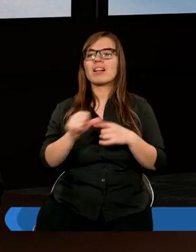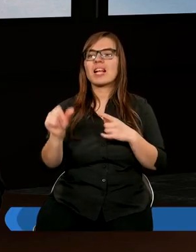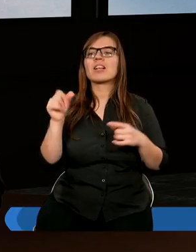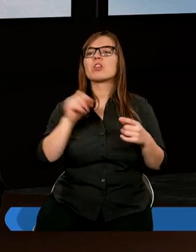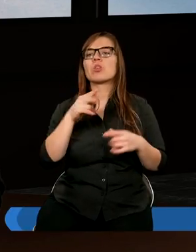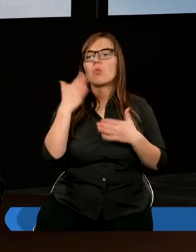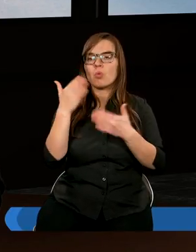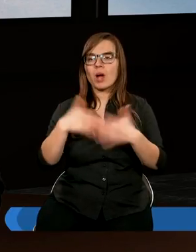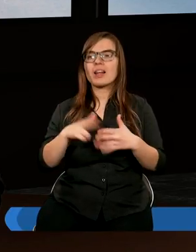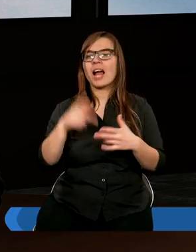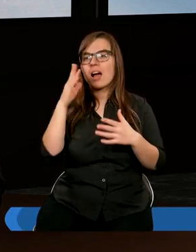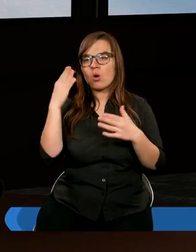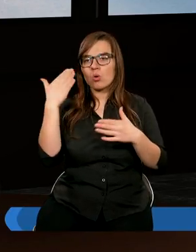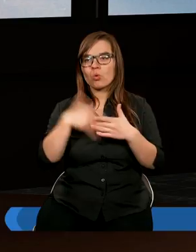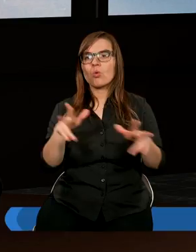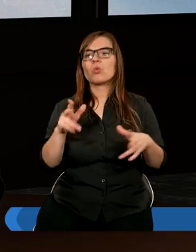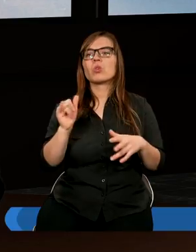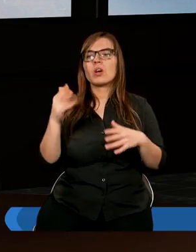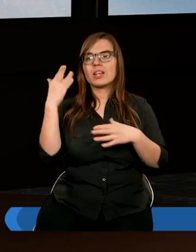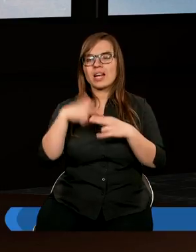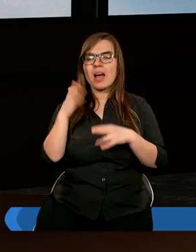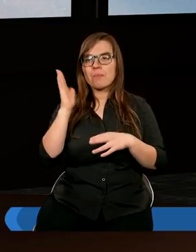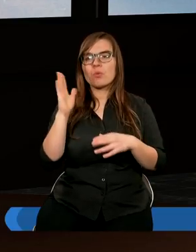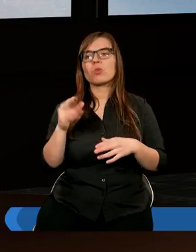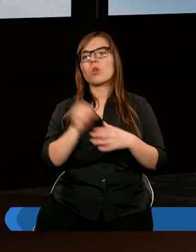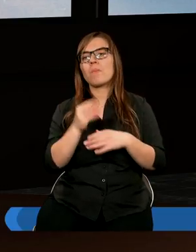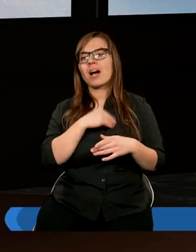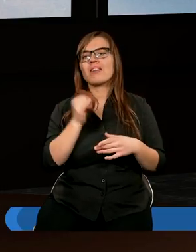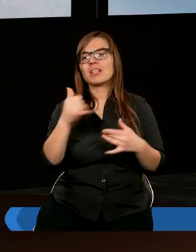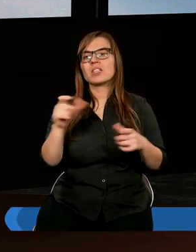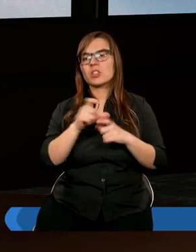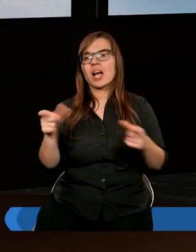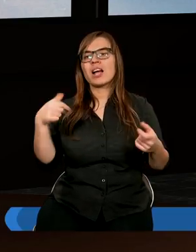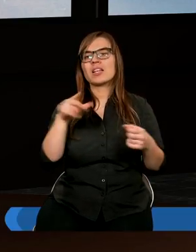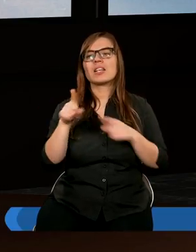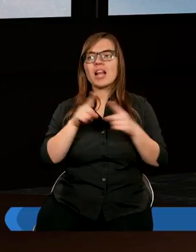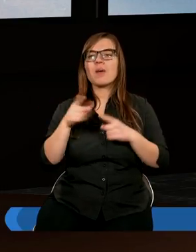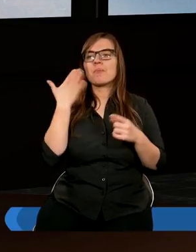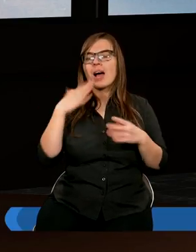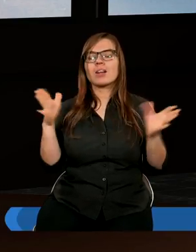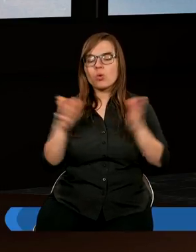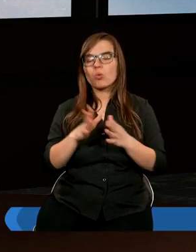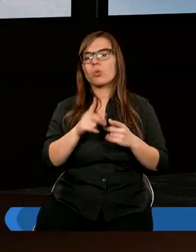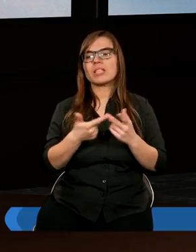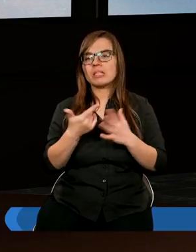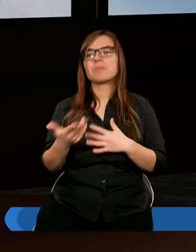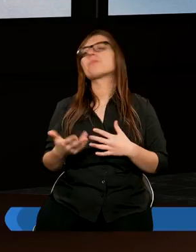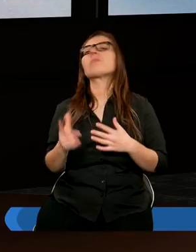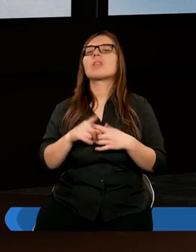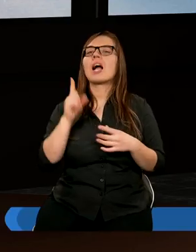która ukazuje się na krótko, a potem znika, tak samo porównania potem do trawy i czas nas jest bardzo rzeczywiście krótki.